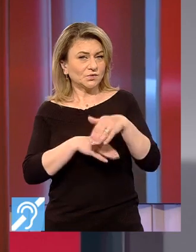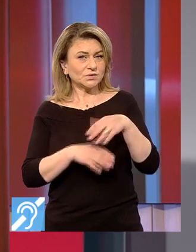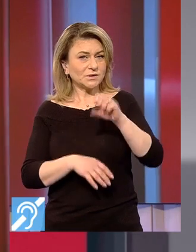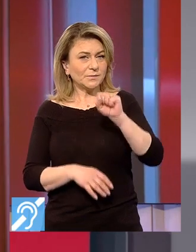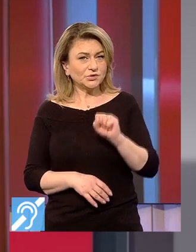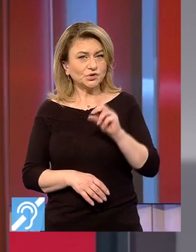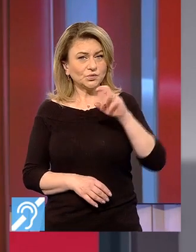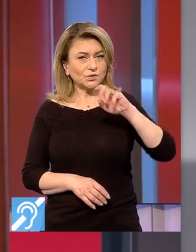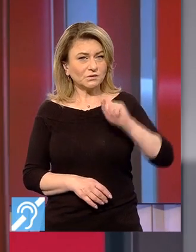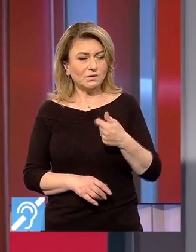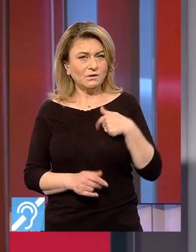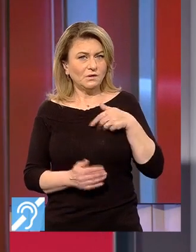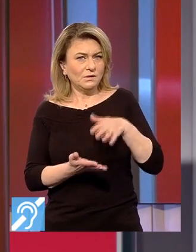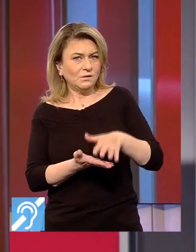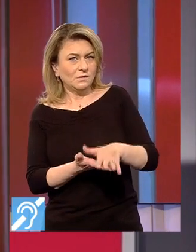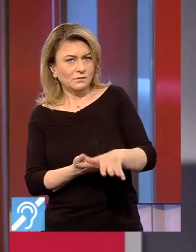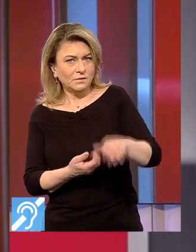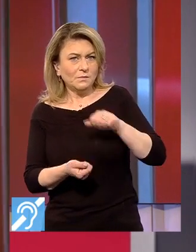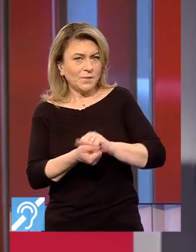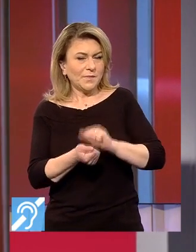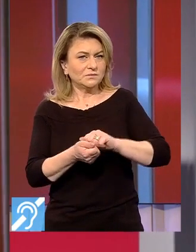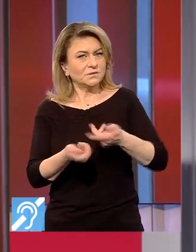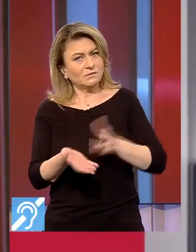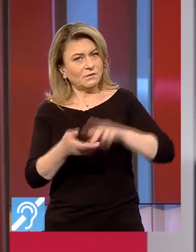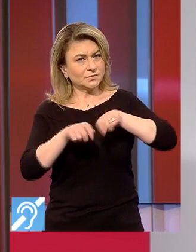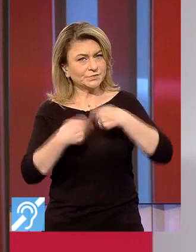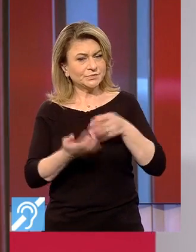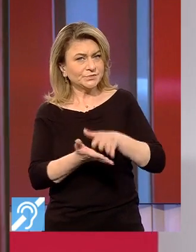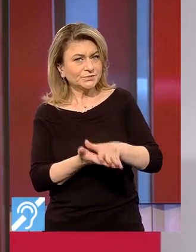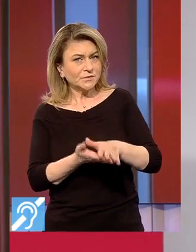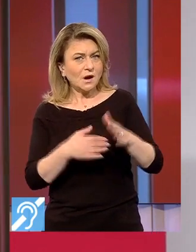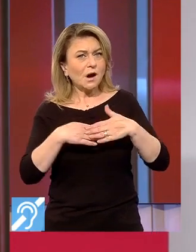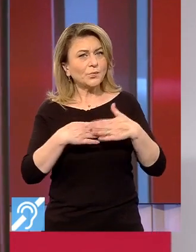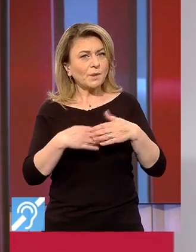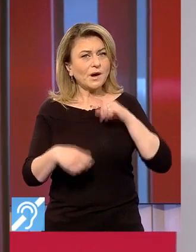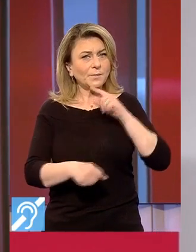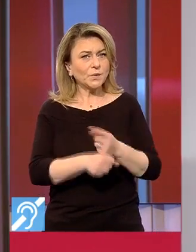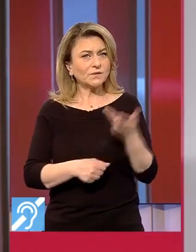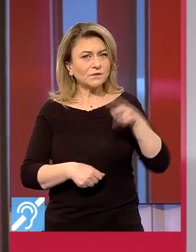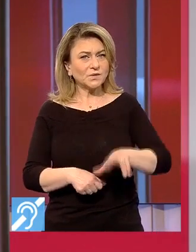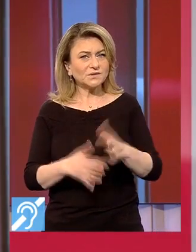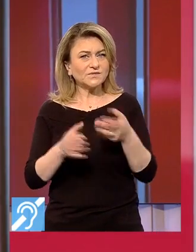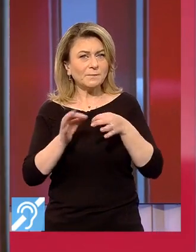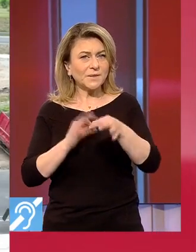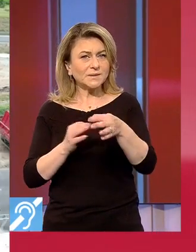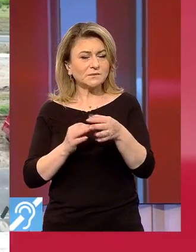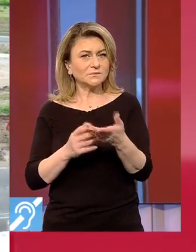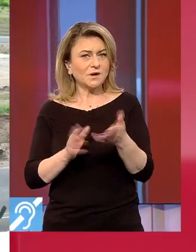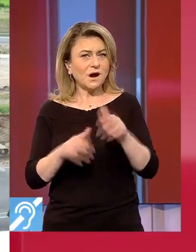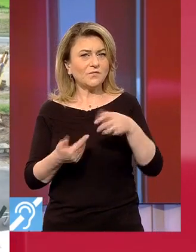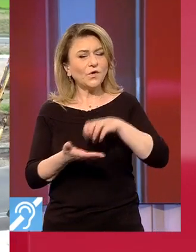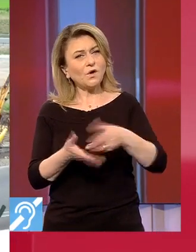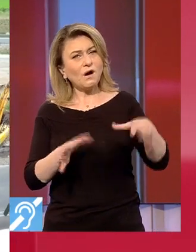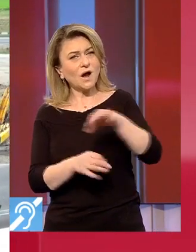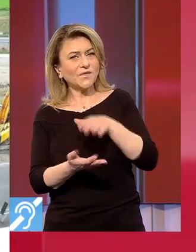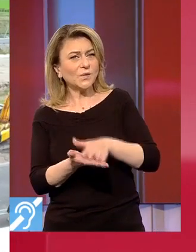Autostrada Sebeș-Turda o ia la vale. Pământul s-a surpat din nou în apropiere de Alba Iulia la doar 3 luni, după ce la câțiva metri distanța a avut loc o alta